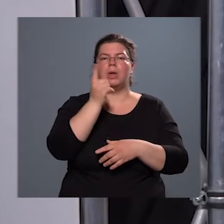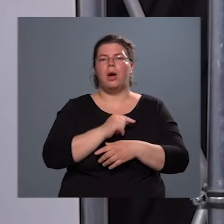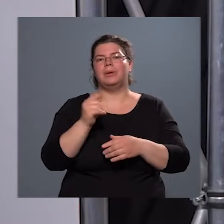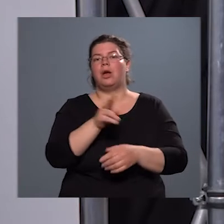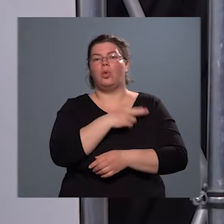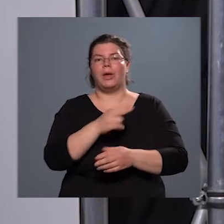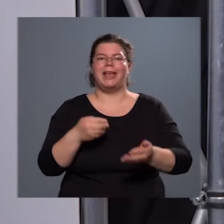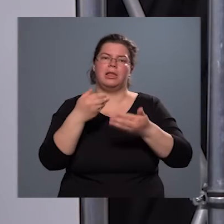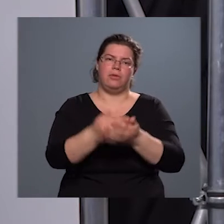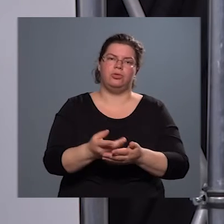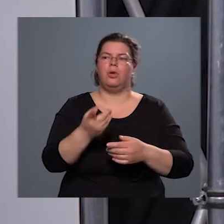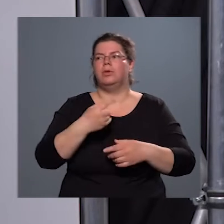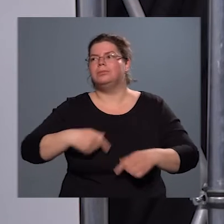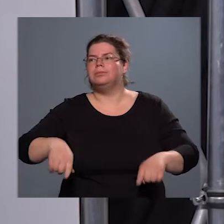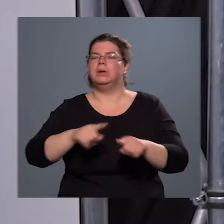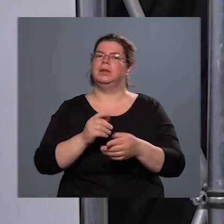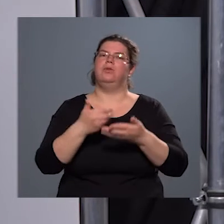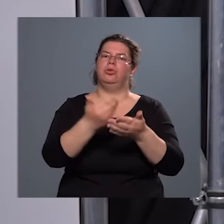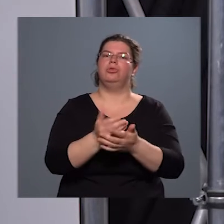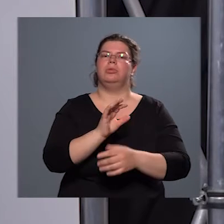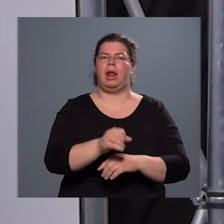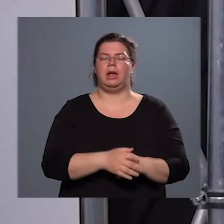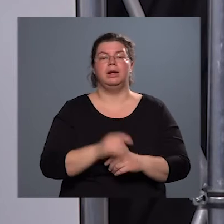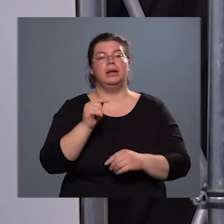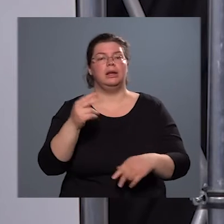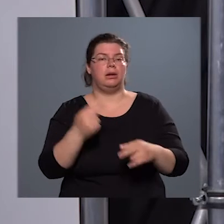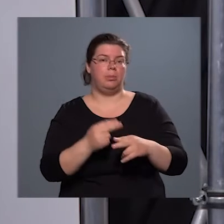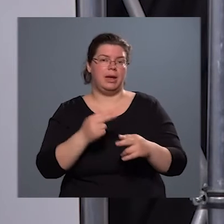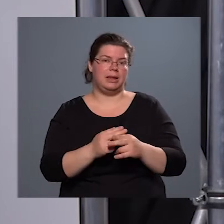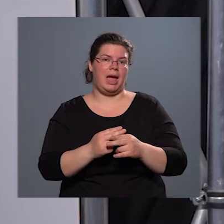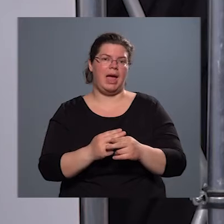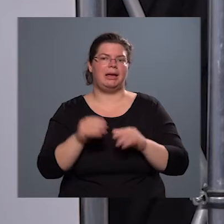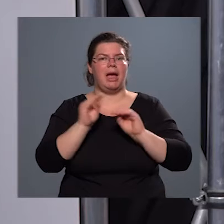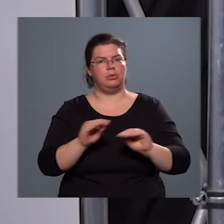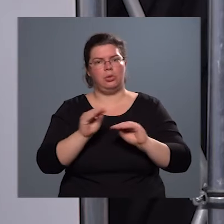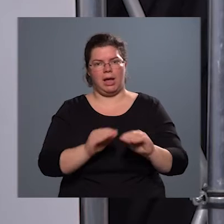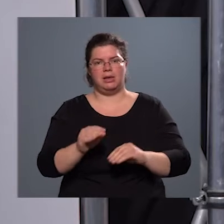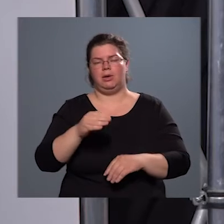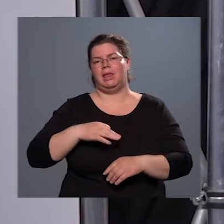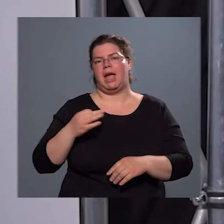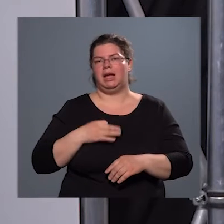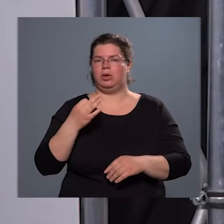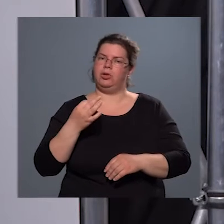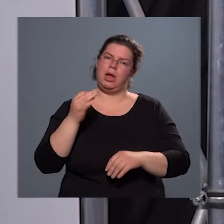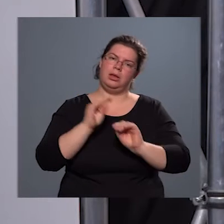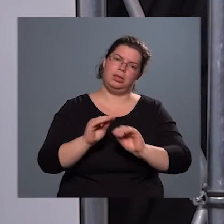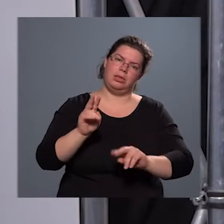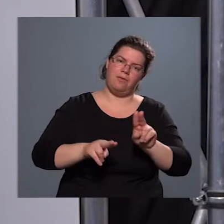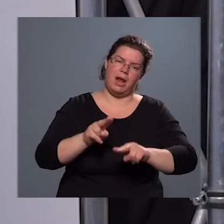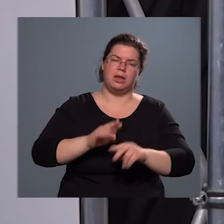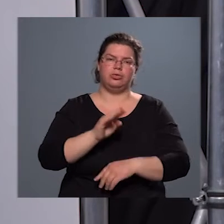javasol, vagy mi javasolunk elérni. Tehát itt a beteg edukáció, az egészségnevelésnek is egy olyan